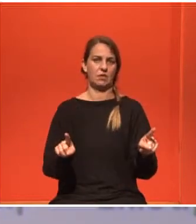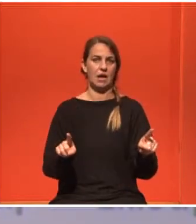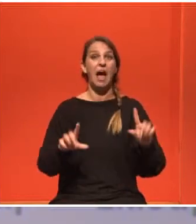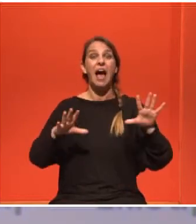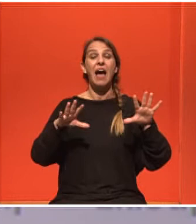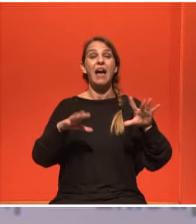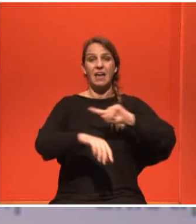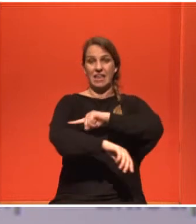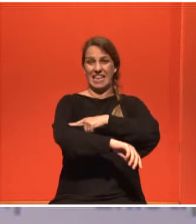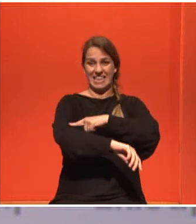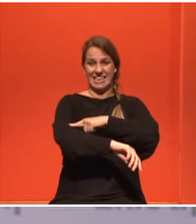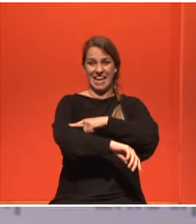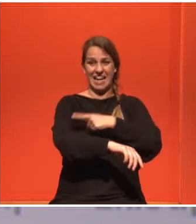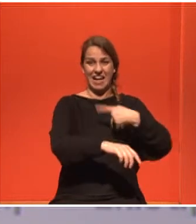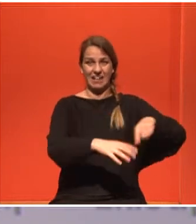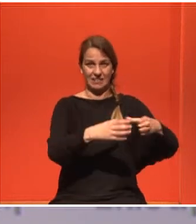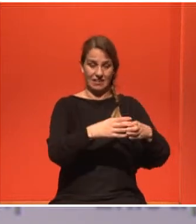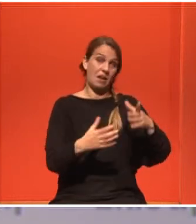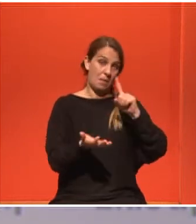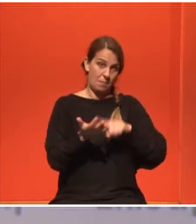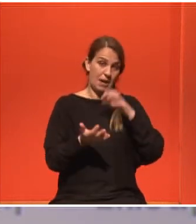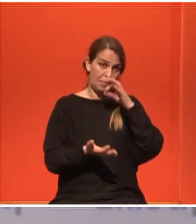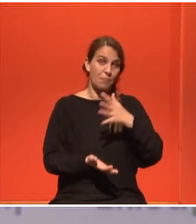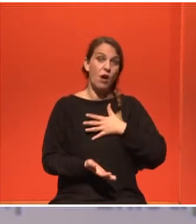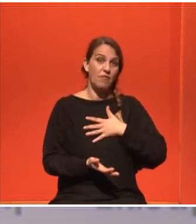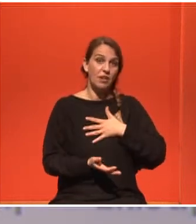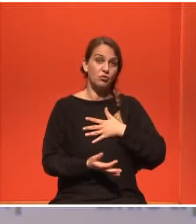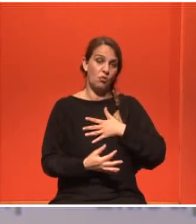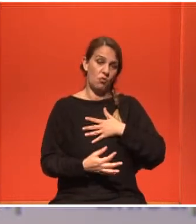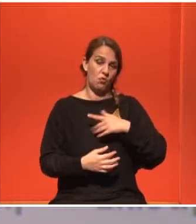γιατρούς μου και μάλιστα να ευχαριστήσω συγκεκριμένα τον κ. Παφαλούκο που είναι ο εγκολόγος μου.